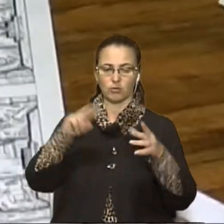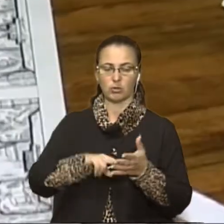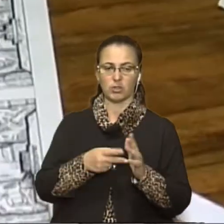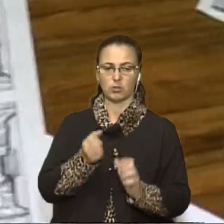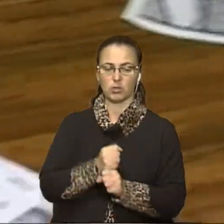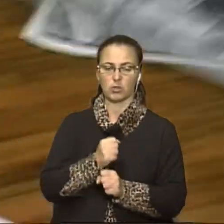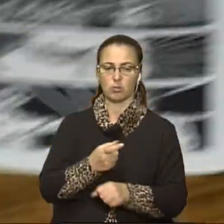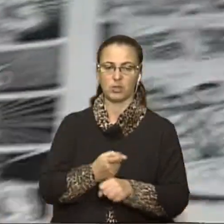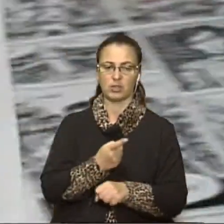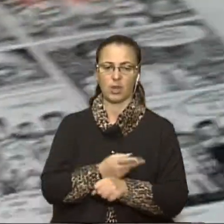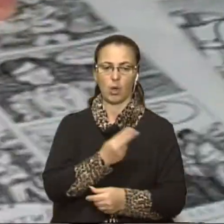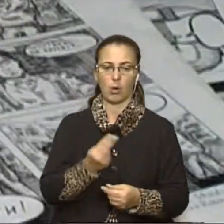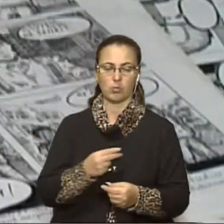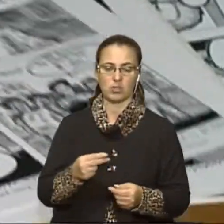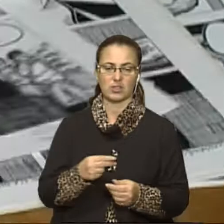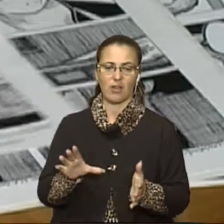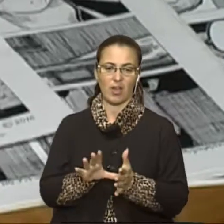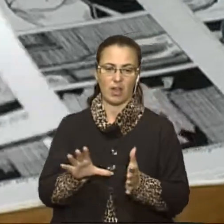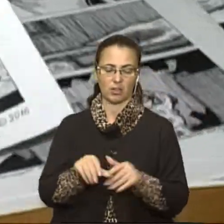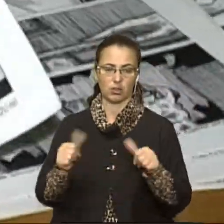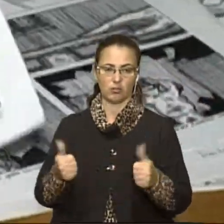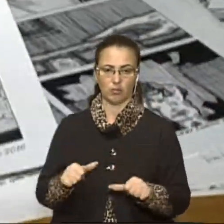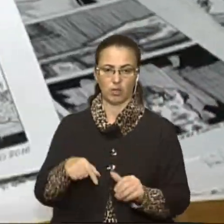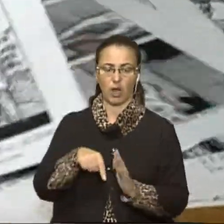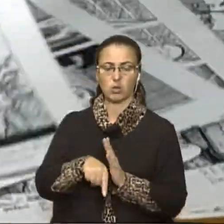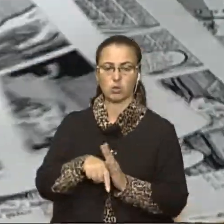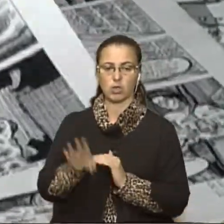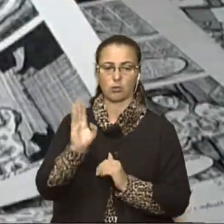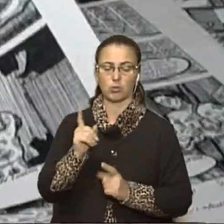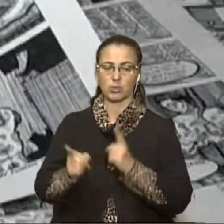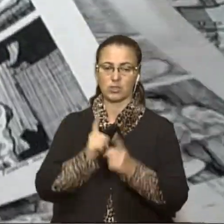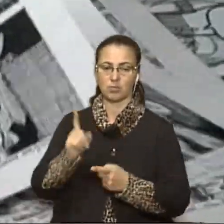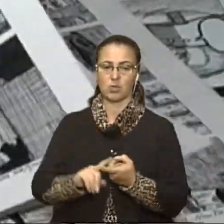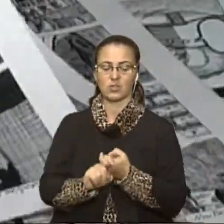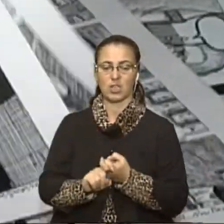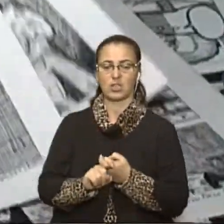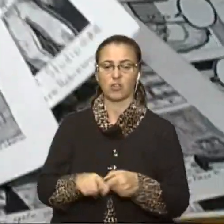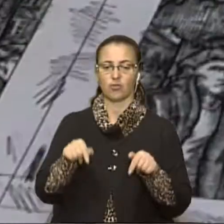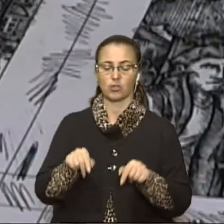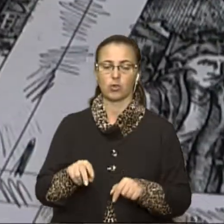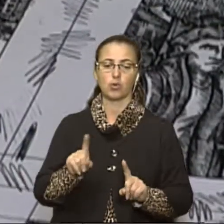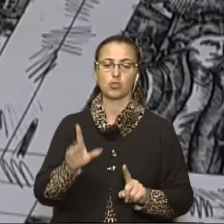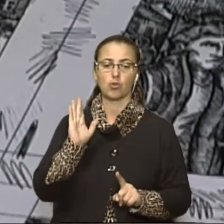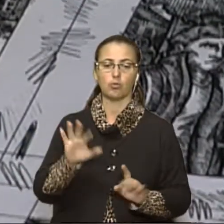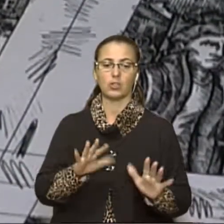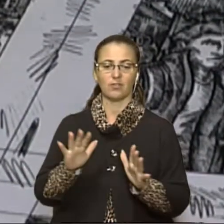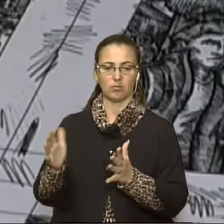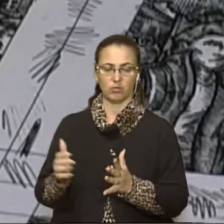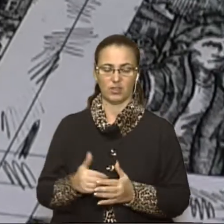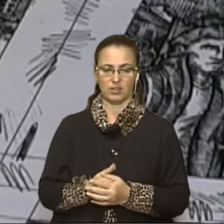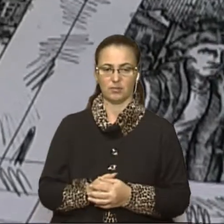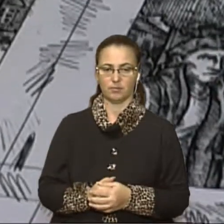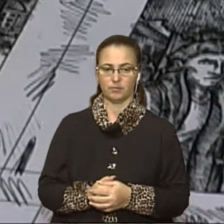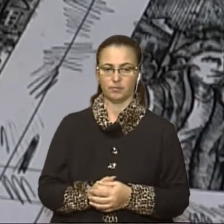комікси у електронному форматі. Сюжет буде змінюватись відповідно до того, що відбуватиметься на Сянській. Іван Кадусько, Володимир